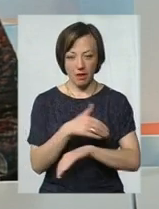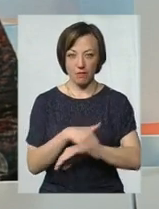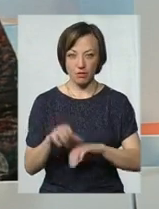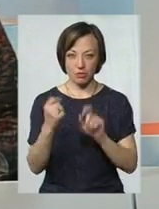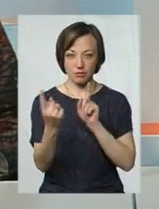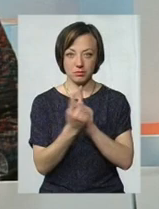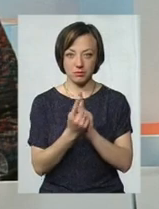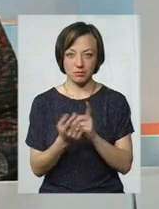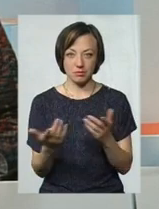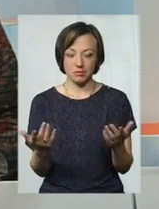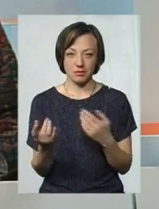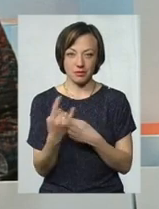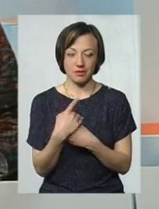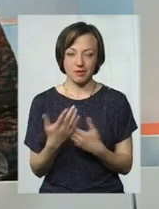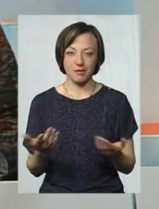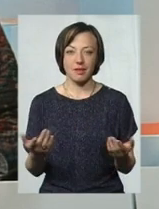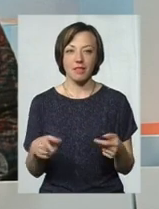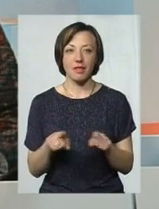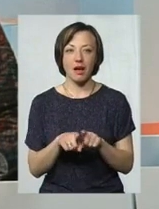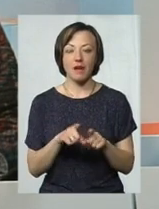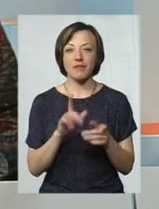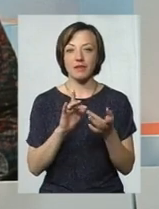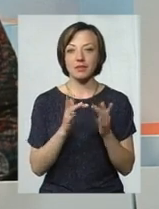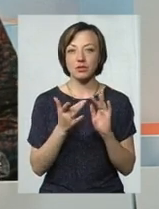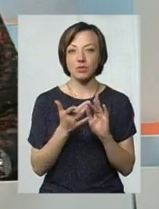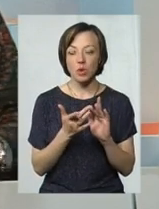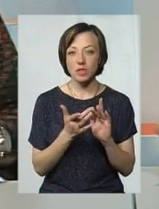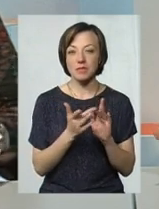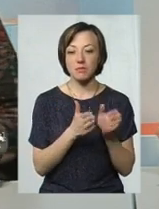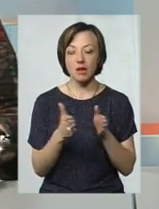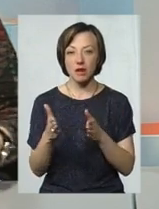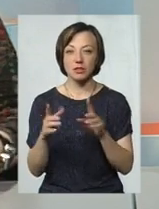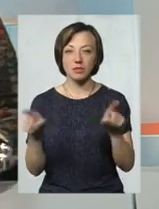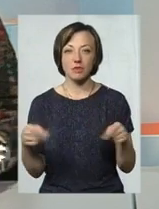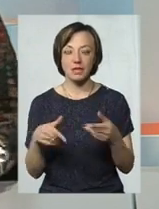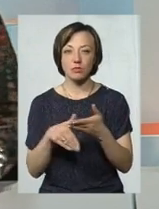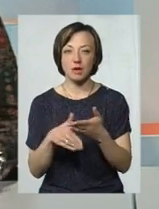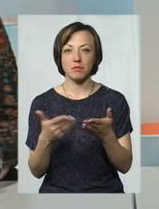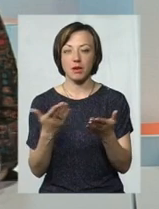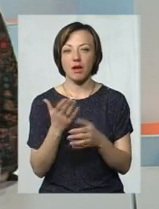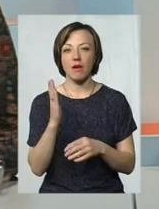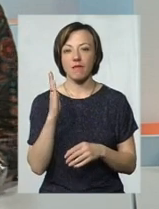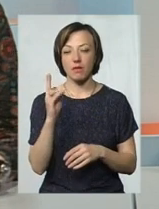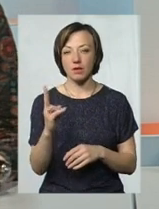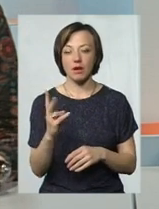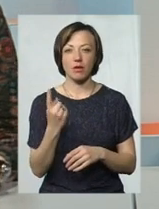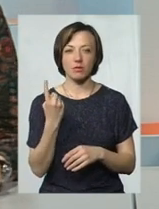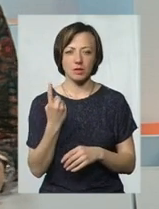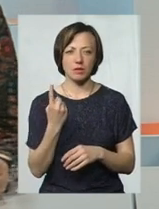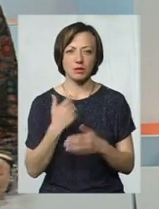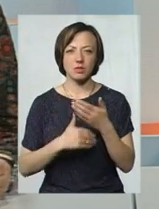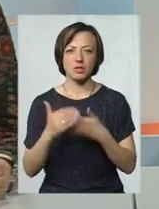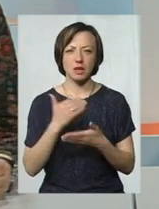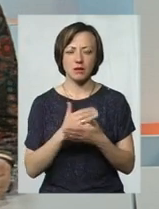шахрай п'їти, в принципі. Так і від тих соцмереж, які створюють певні інструменти. Наприклад, якщо ми беремо про Контакт, один з